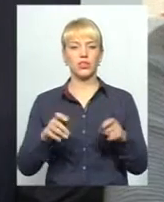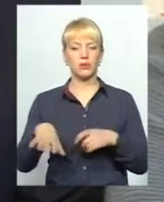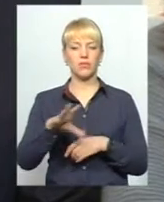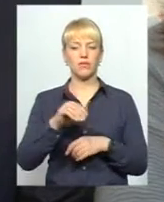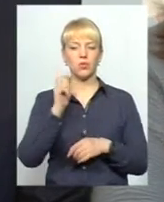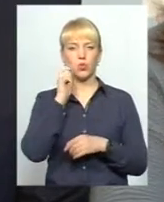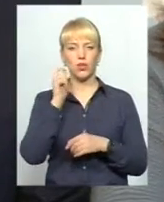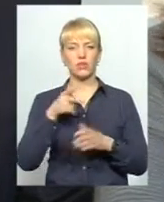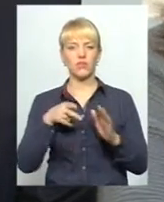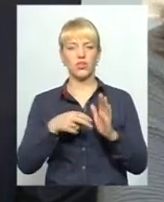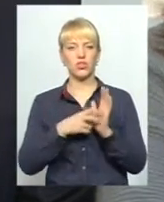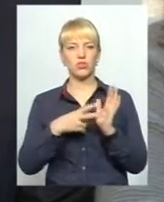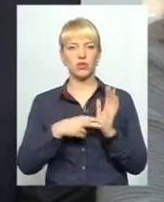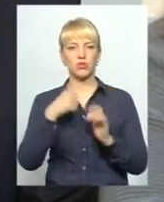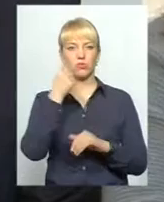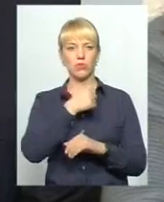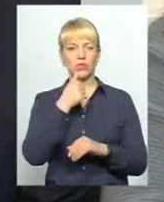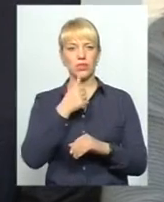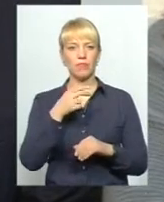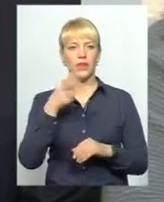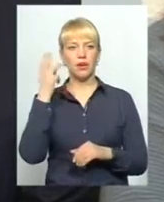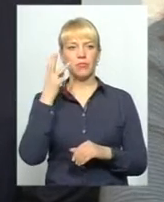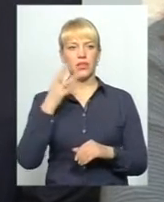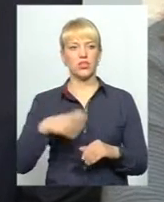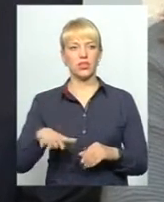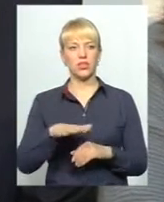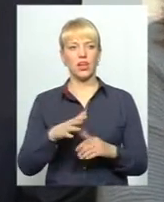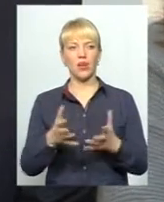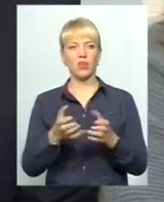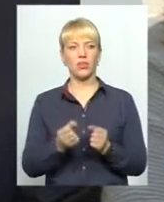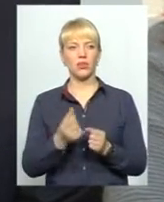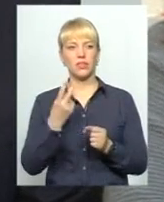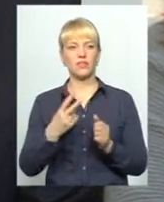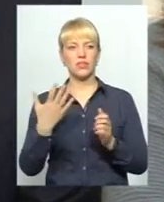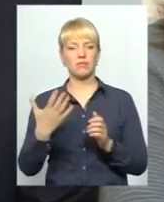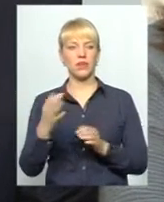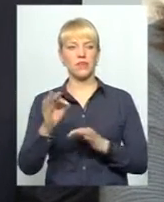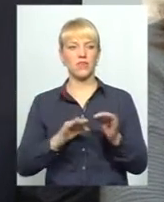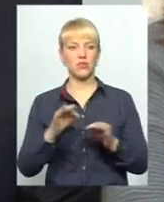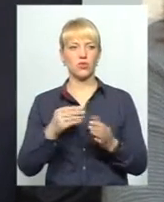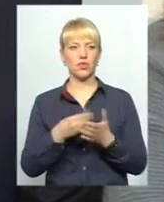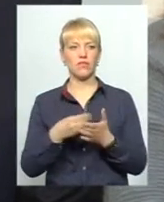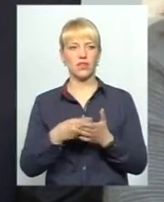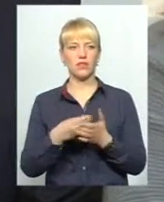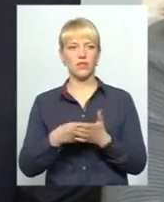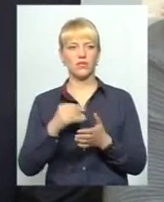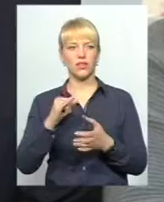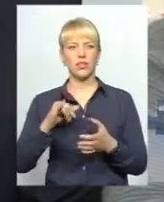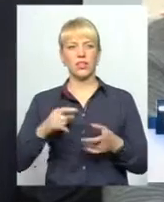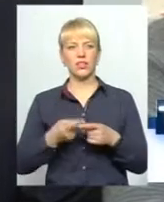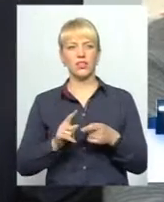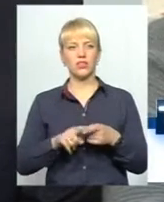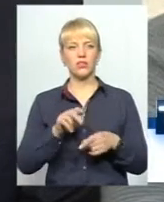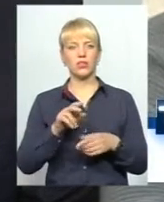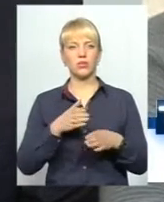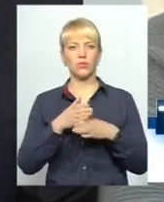України у 2017 році. Тобто, Хмельниччина отримала, можна сказати, 25% і фінансування, і цього паю